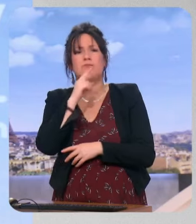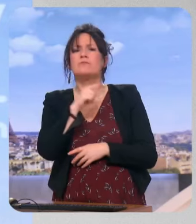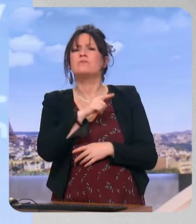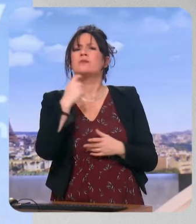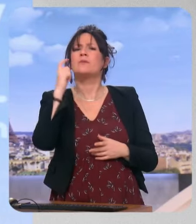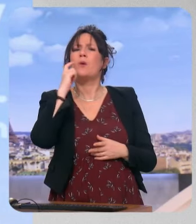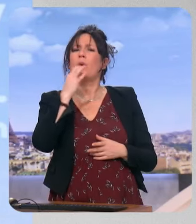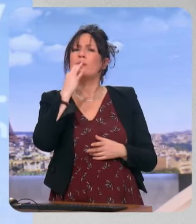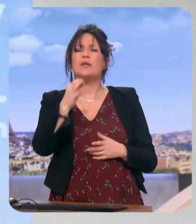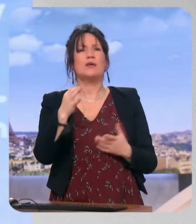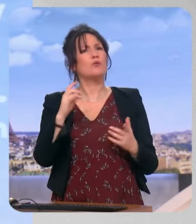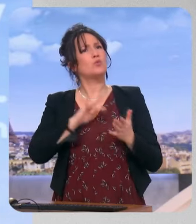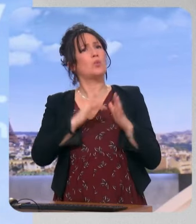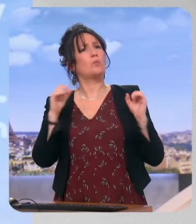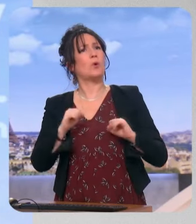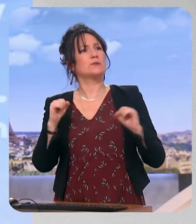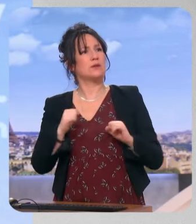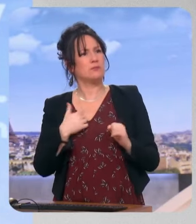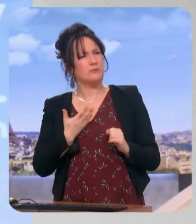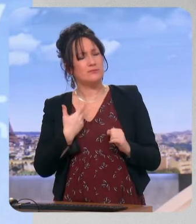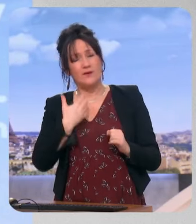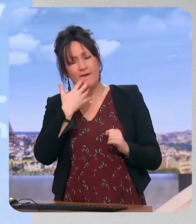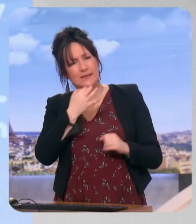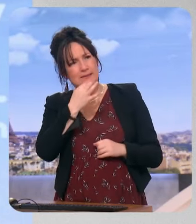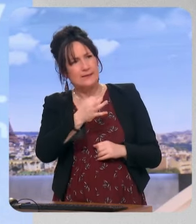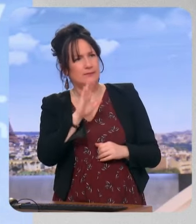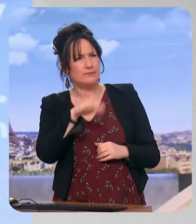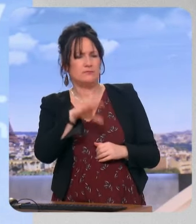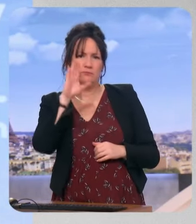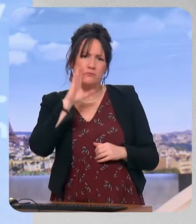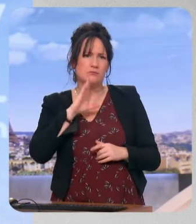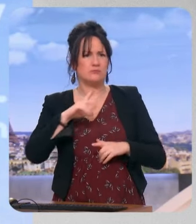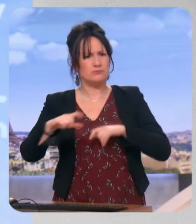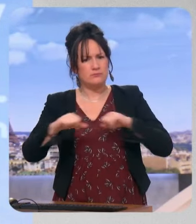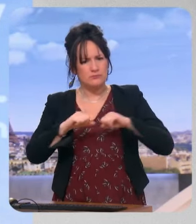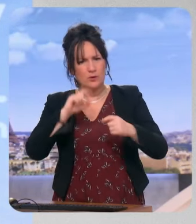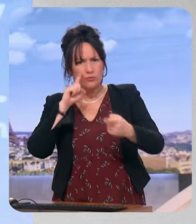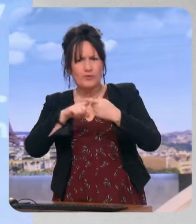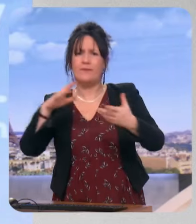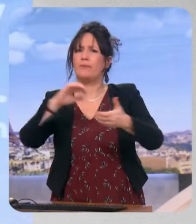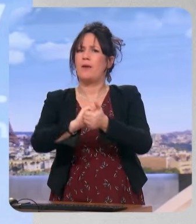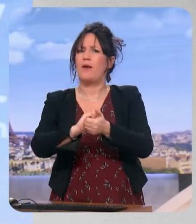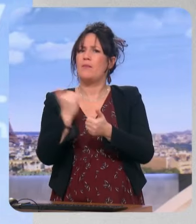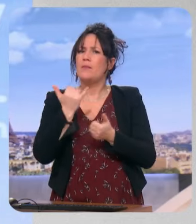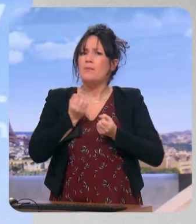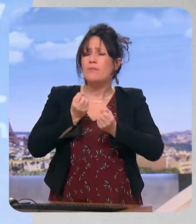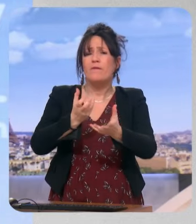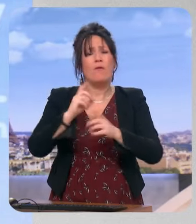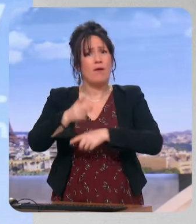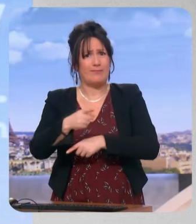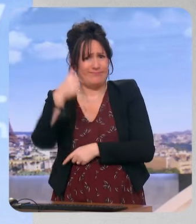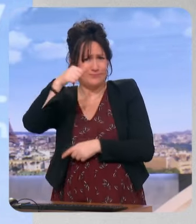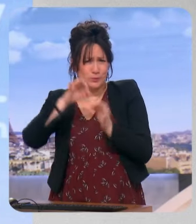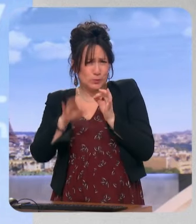il dit rien n'est à exclure. Eh bien, moi, je dis que j'aimerais qu'ils prennent des initiatives de paix et c'est, j'allais dire, la seule solution, ne serait-ce que